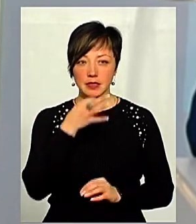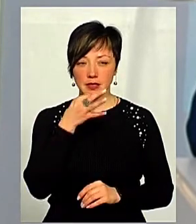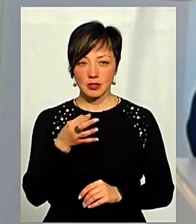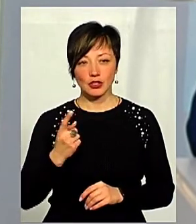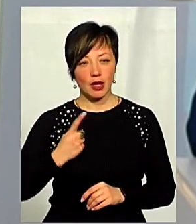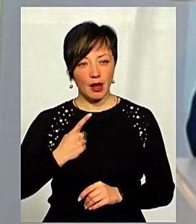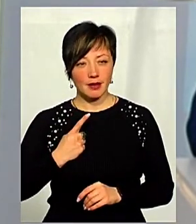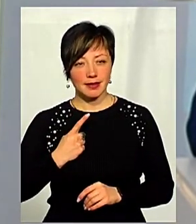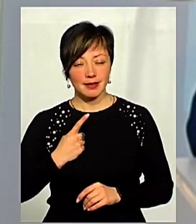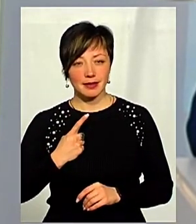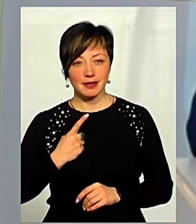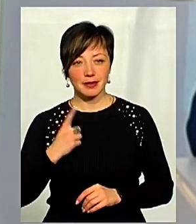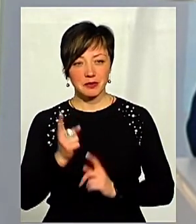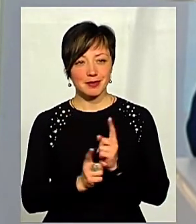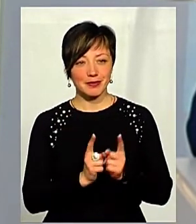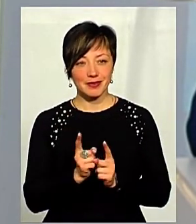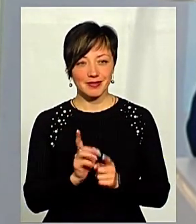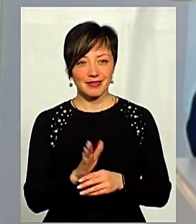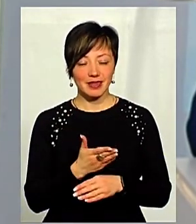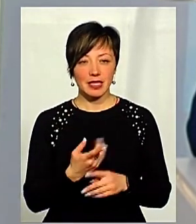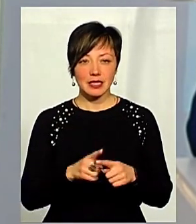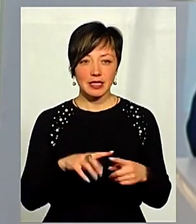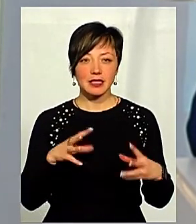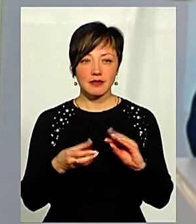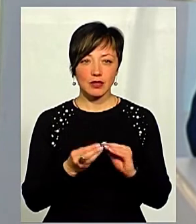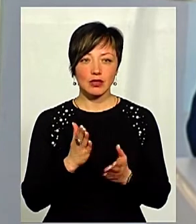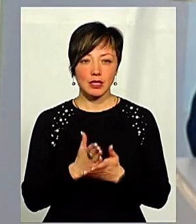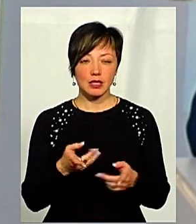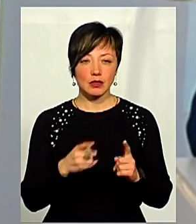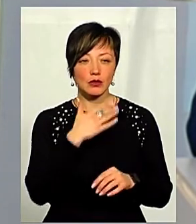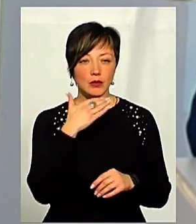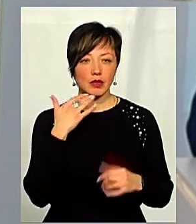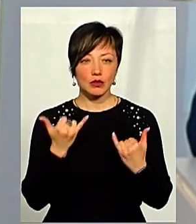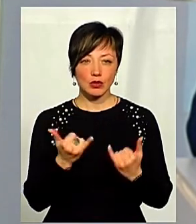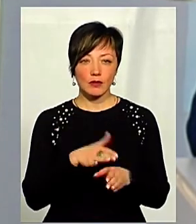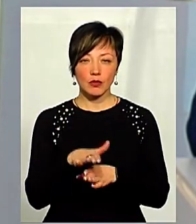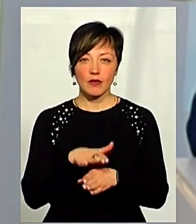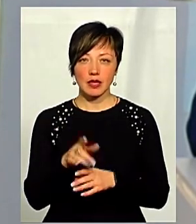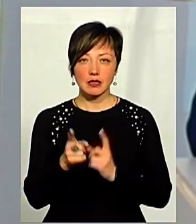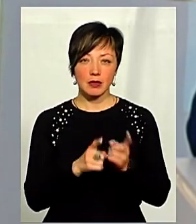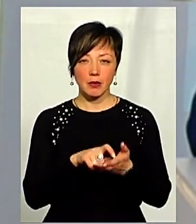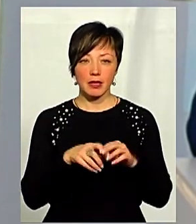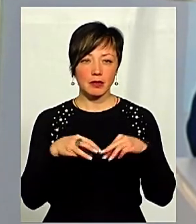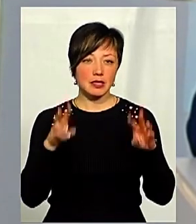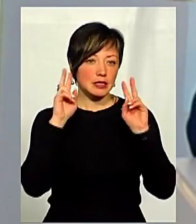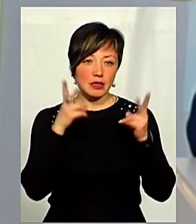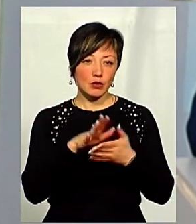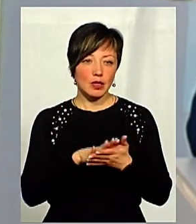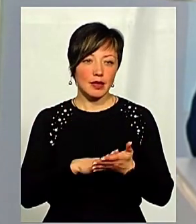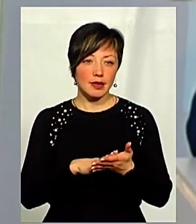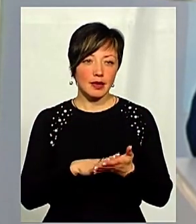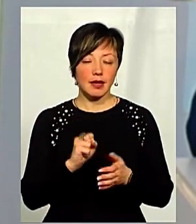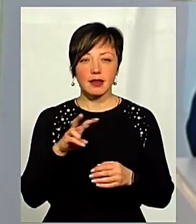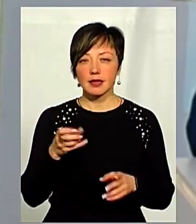скажу одне. Чи чекаєте, можливо, до білету змінять? Цієї звітності дійсно є багато. На сьогодні відбуваються зміни в Кабміністі. Я не знаю, як це буде далі,